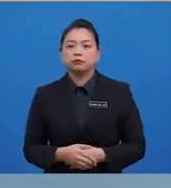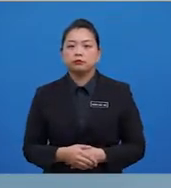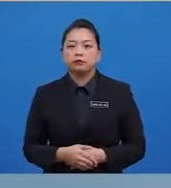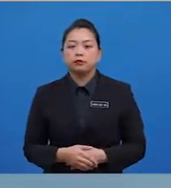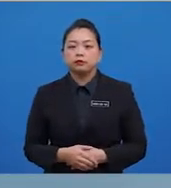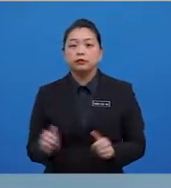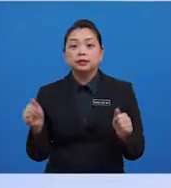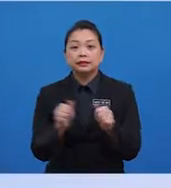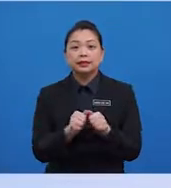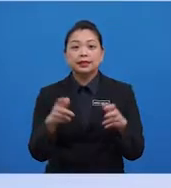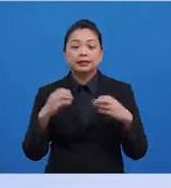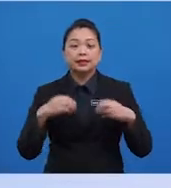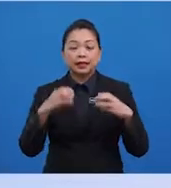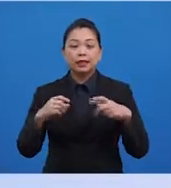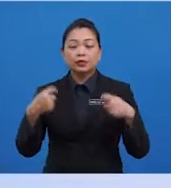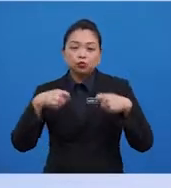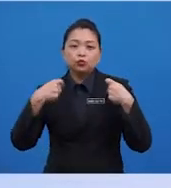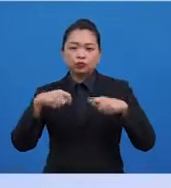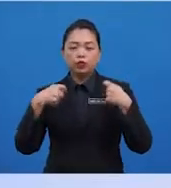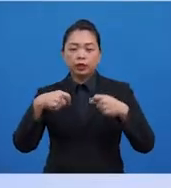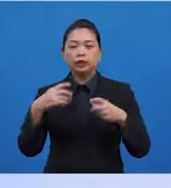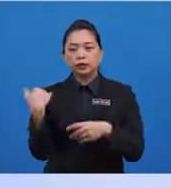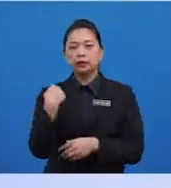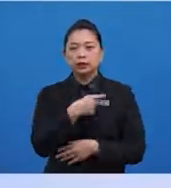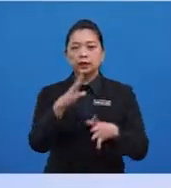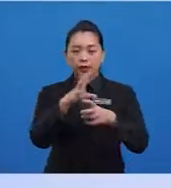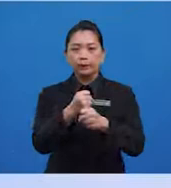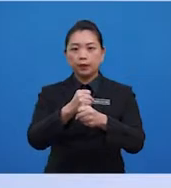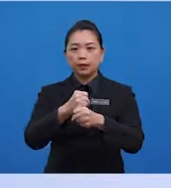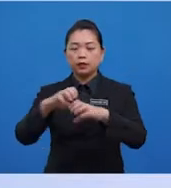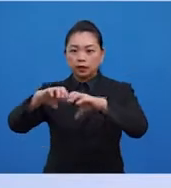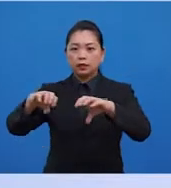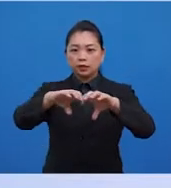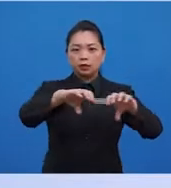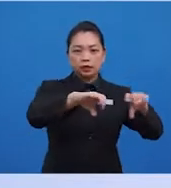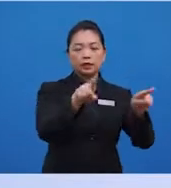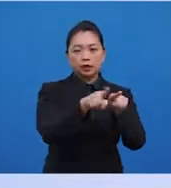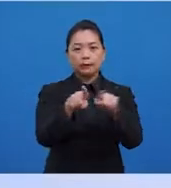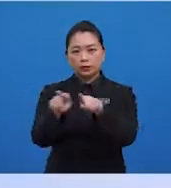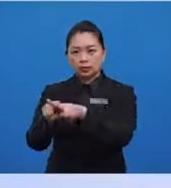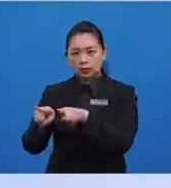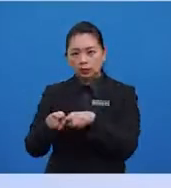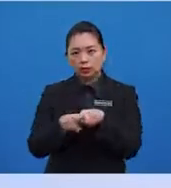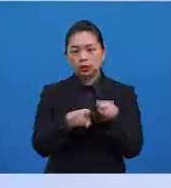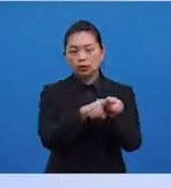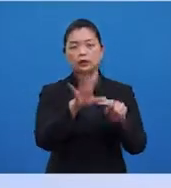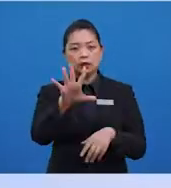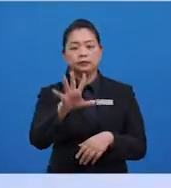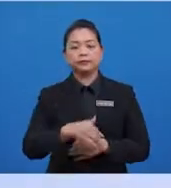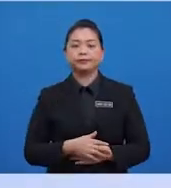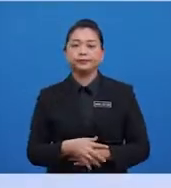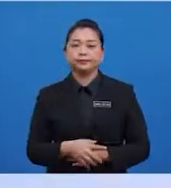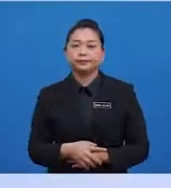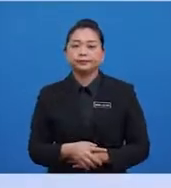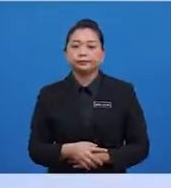cuba jaya, kita dapat mengagihkan secara sama rata bilangan biji orin ke dalam